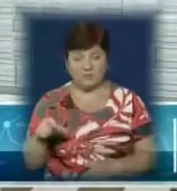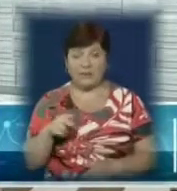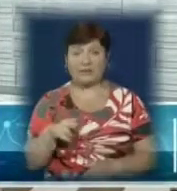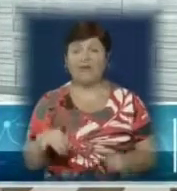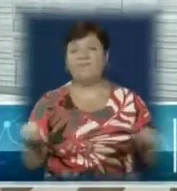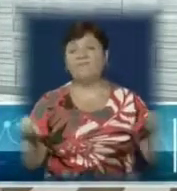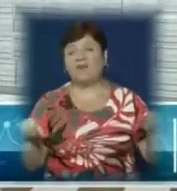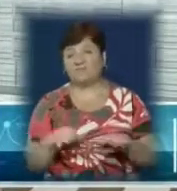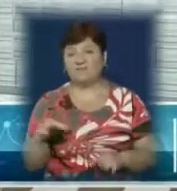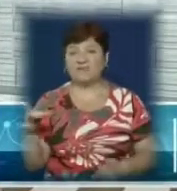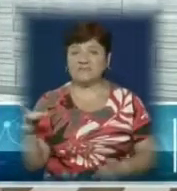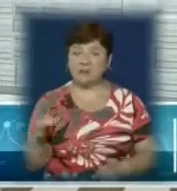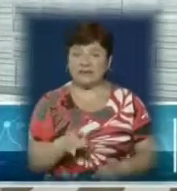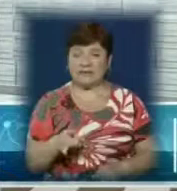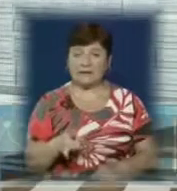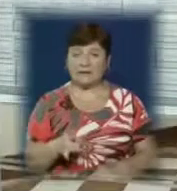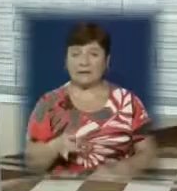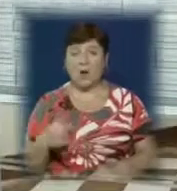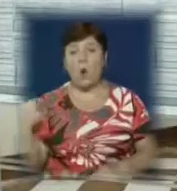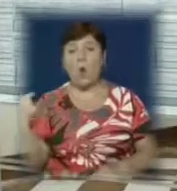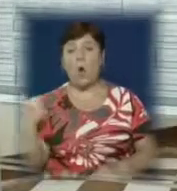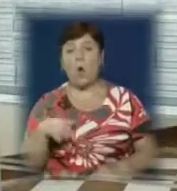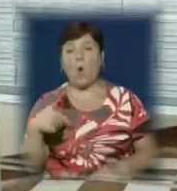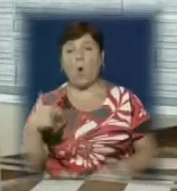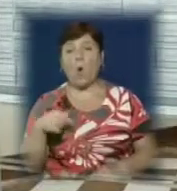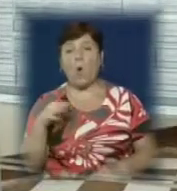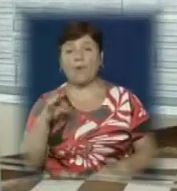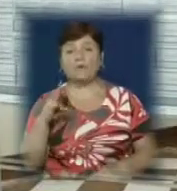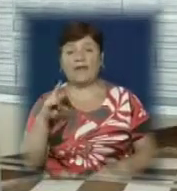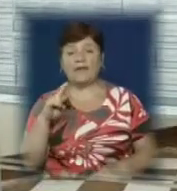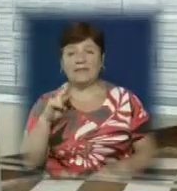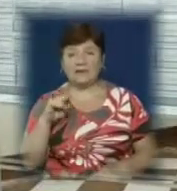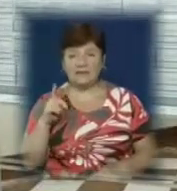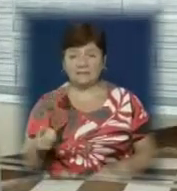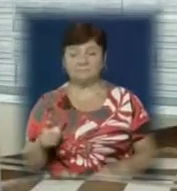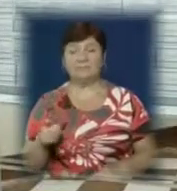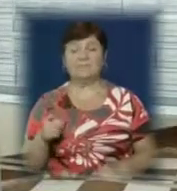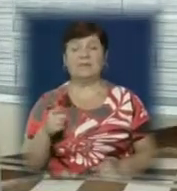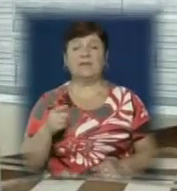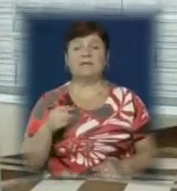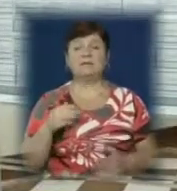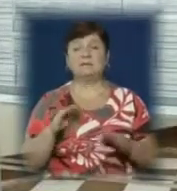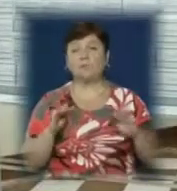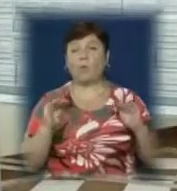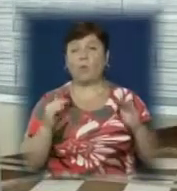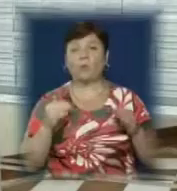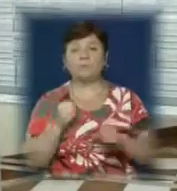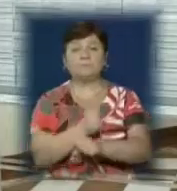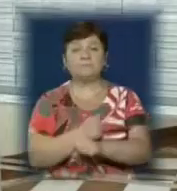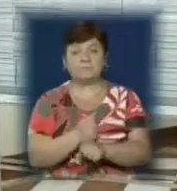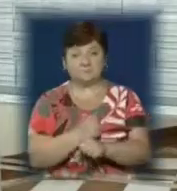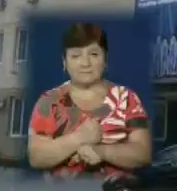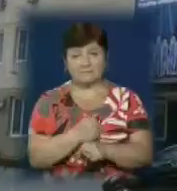в ресторанах, у готелях, або у курортно-санаторних